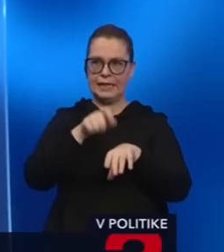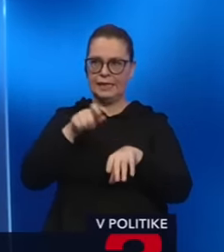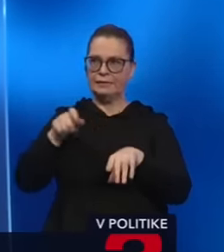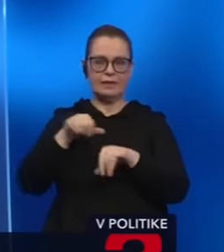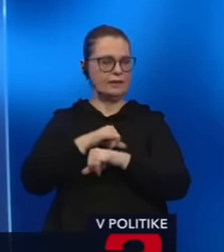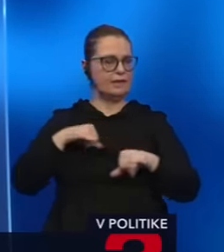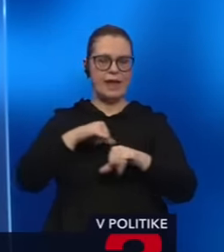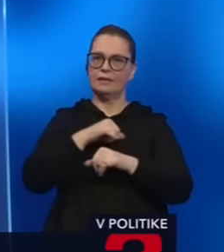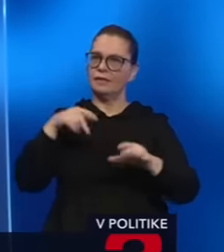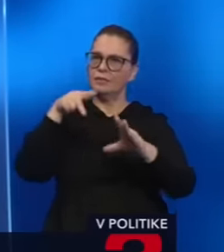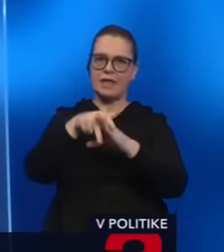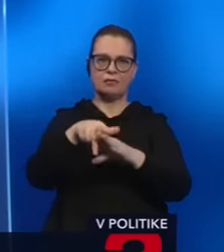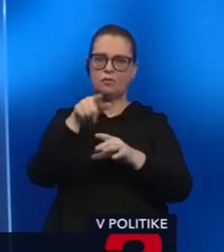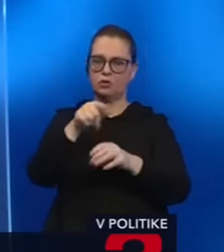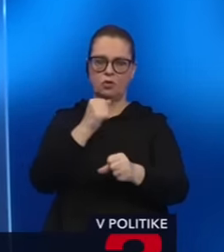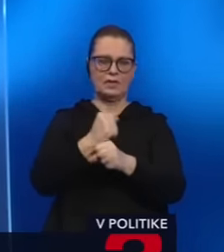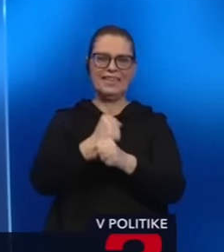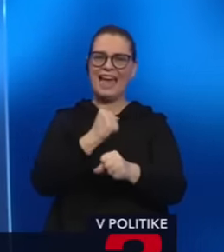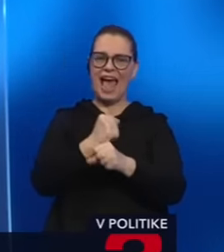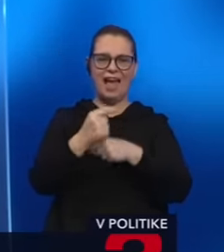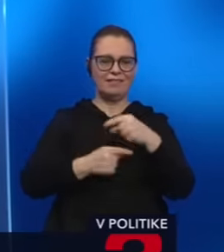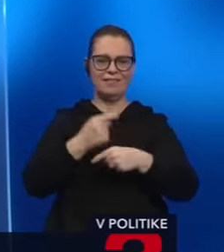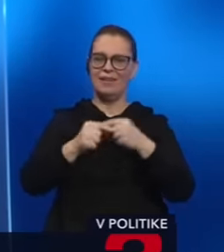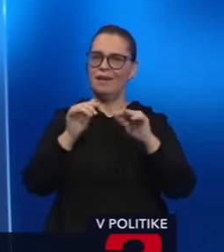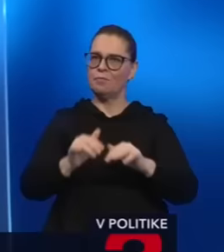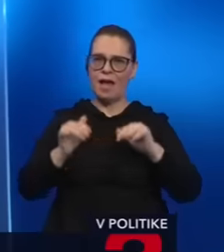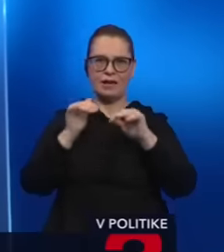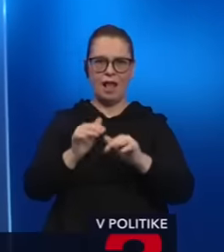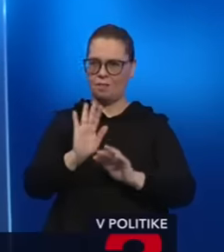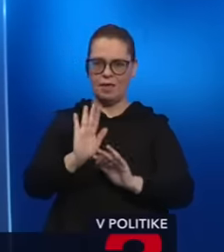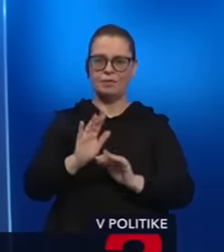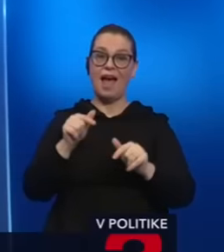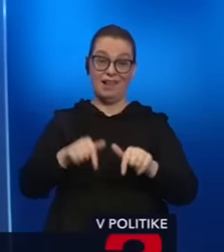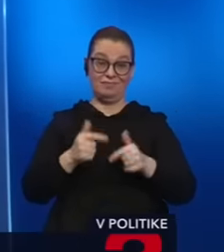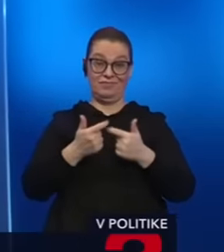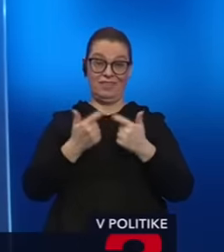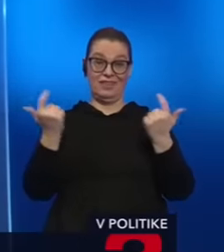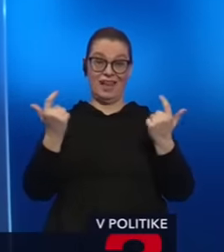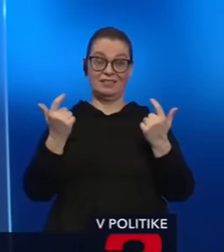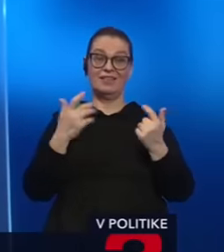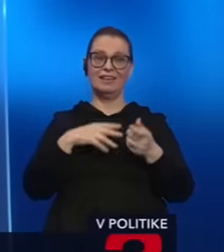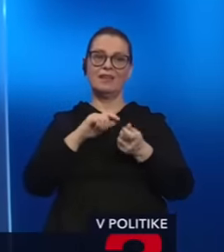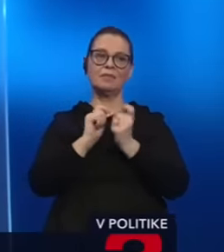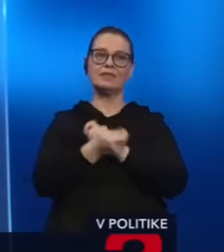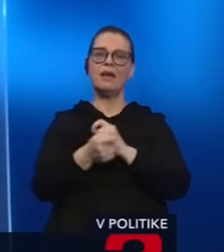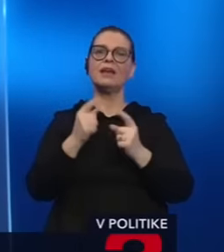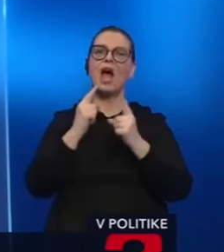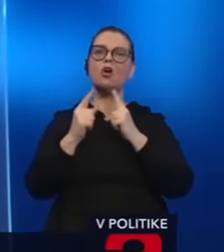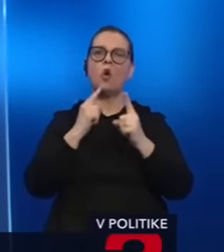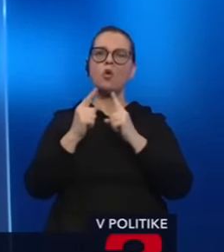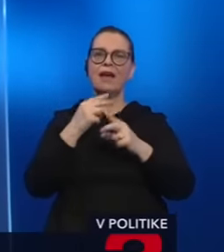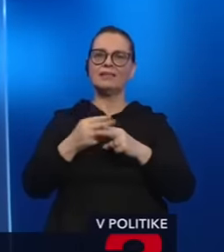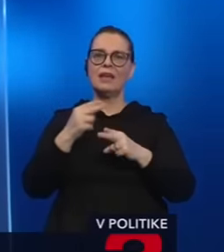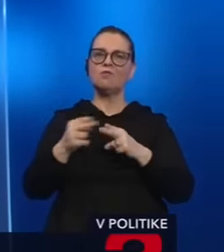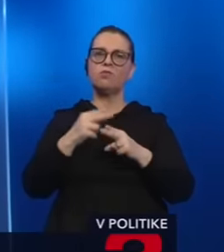zasahovať do diánia v Národnej rade, veď je to tak, jak si to vy tam budete manažovať, ale dnes je úplne jasné, že pôjdeme do zmeny rokovaceho poriadku. Všetky